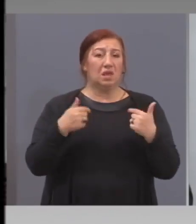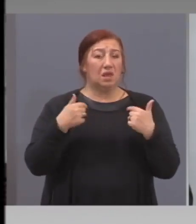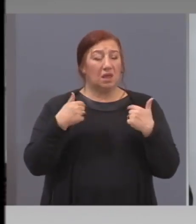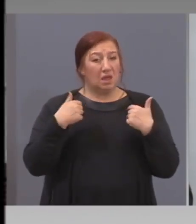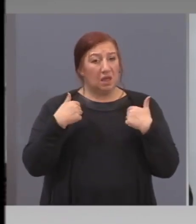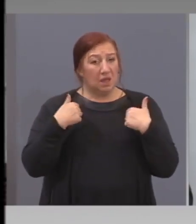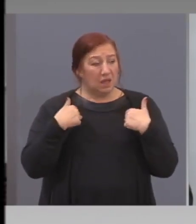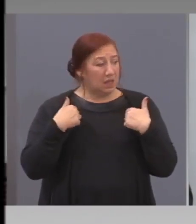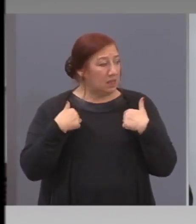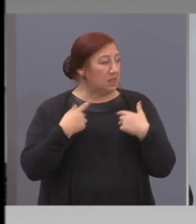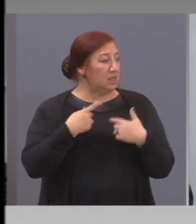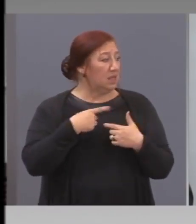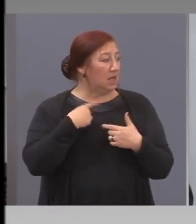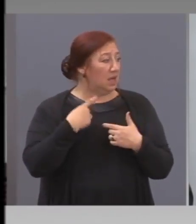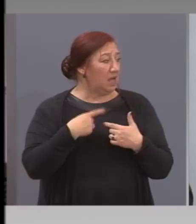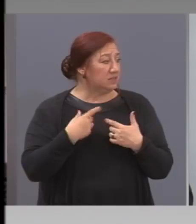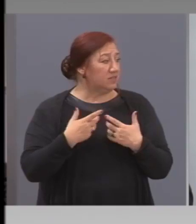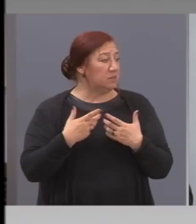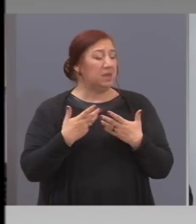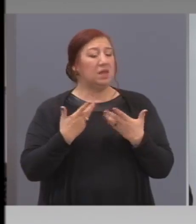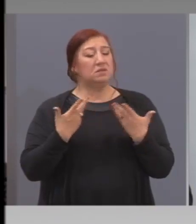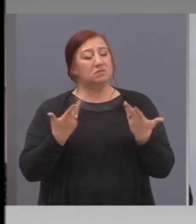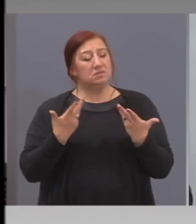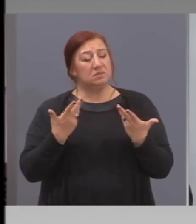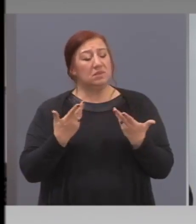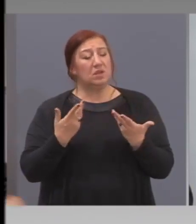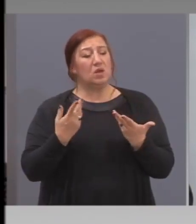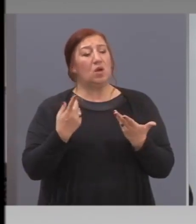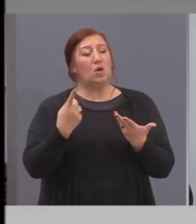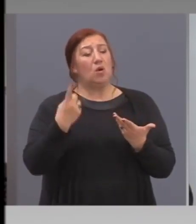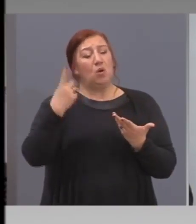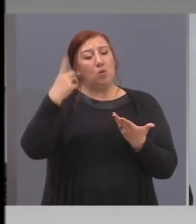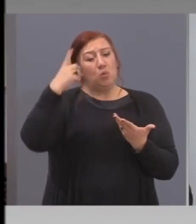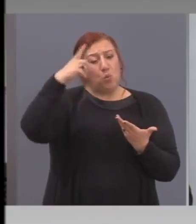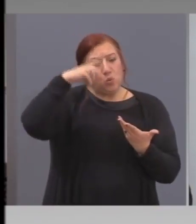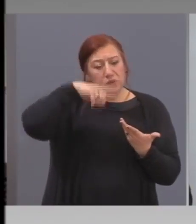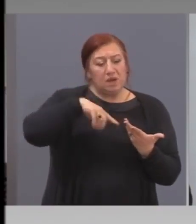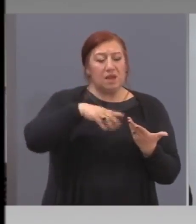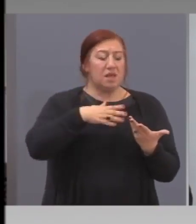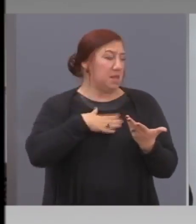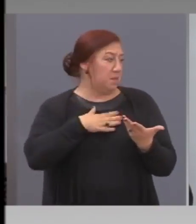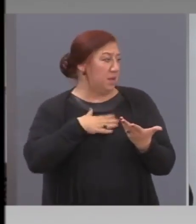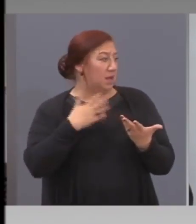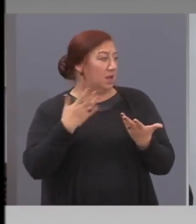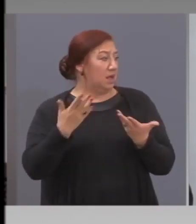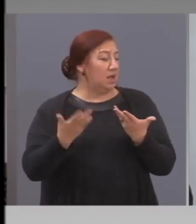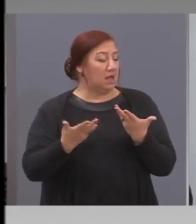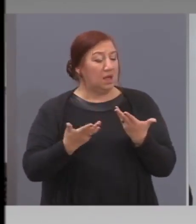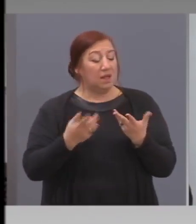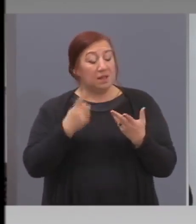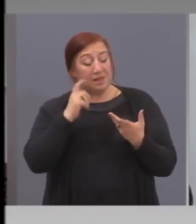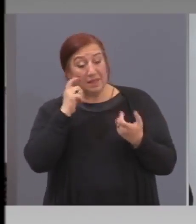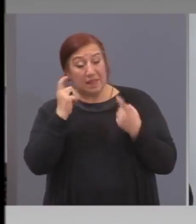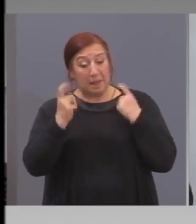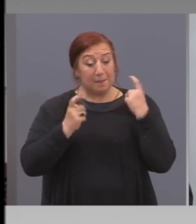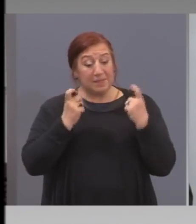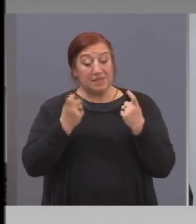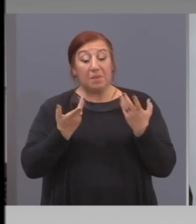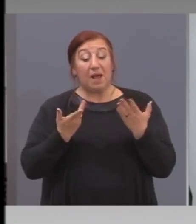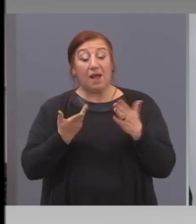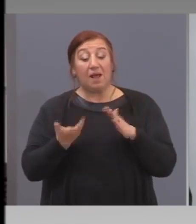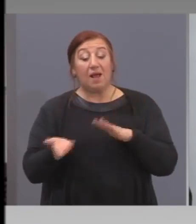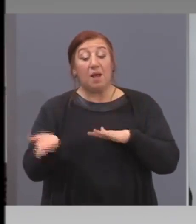Не казвам, че той не е, защото ми е приятел. Утре идват неговия външен министр. За да мислиме как в последствие